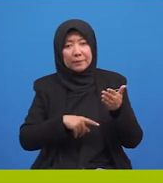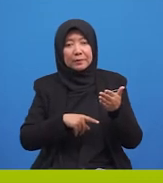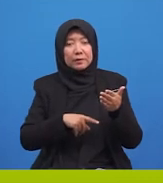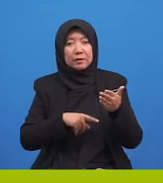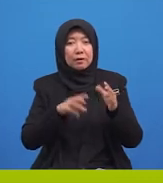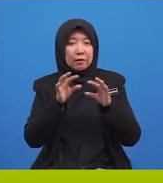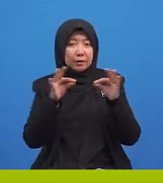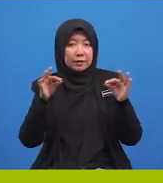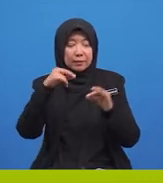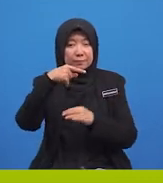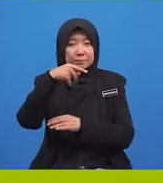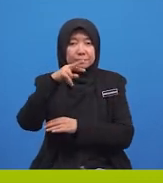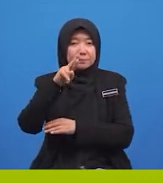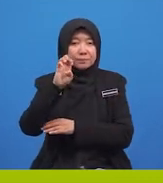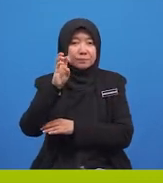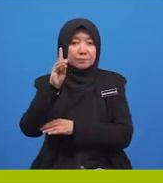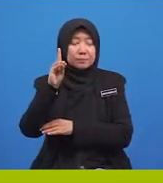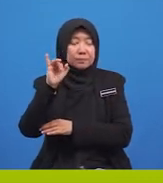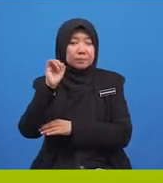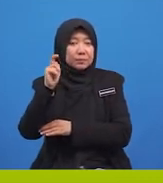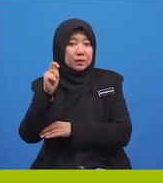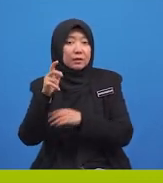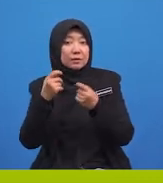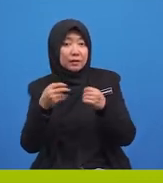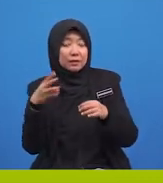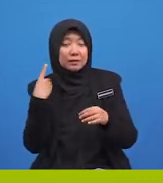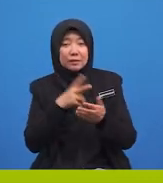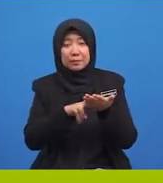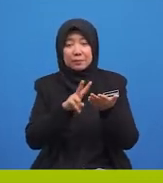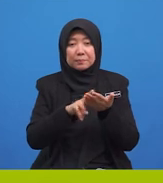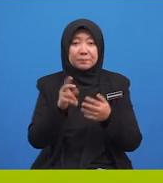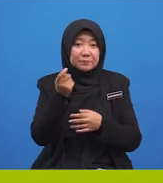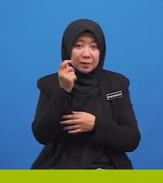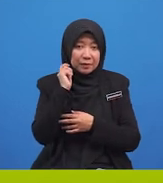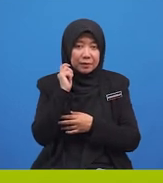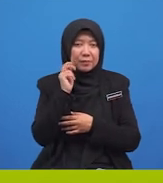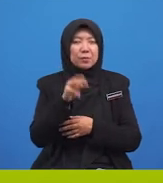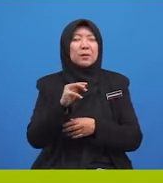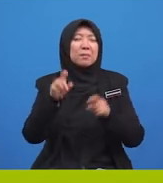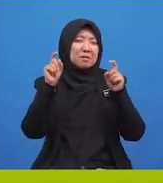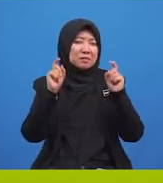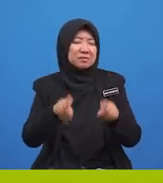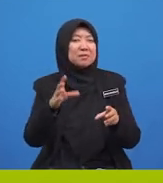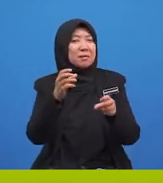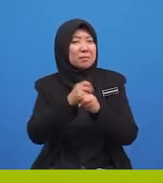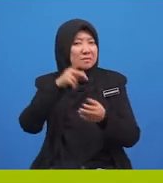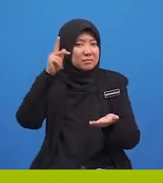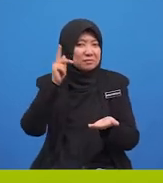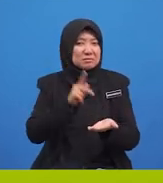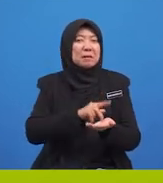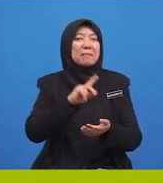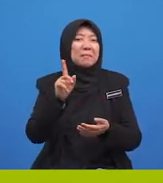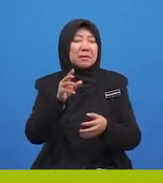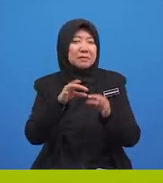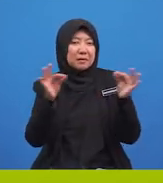Cikgu yakin murid-murid dapat mengenalpasti predikat ayat